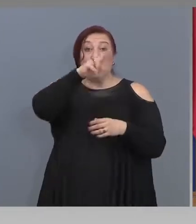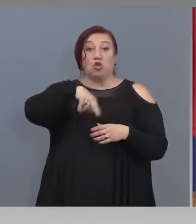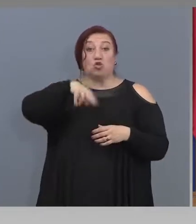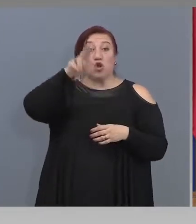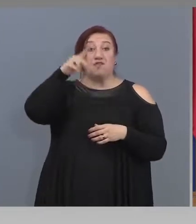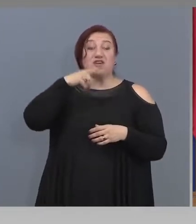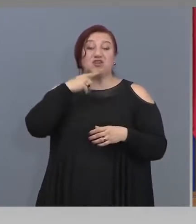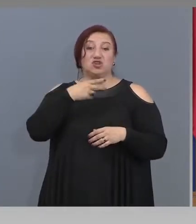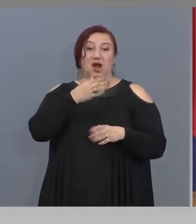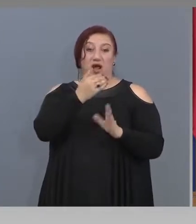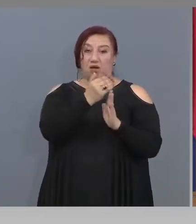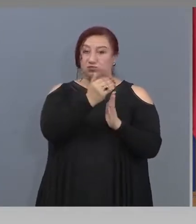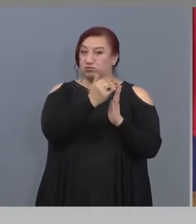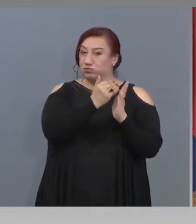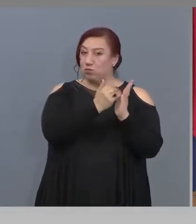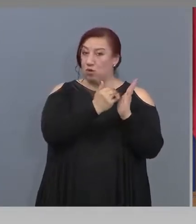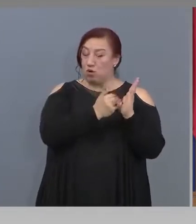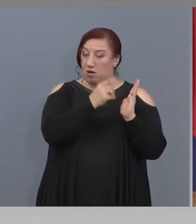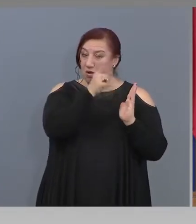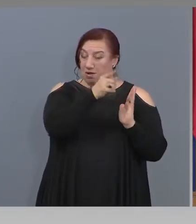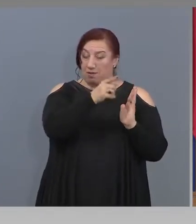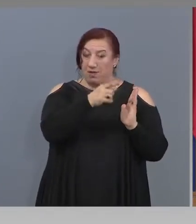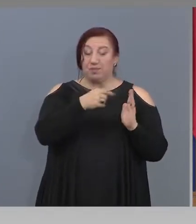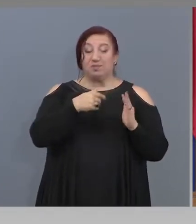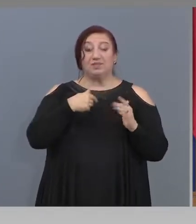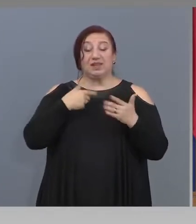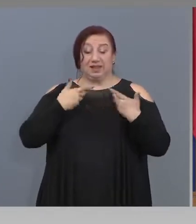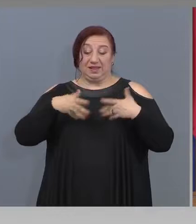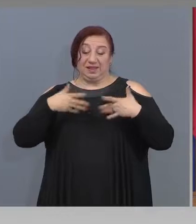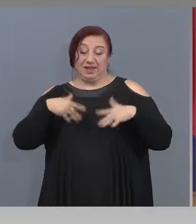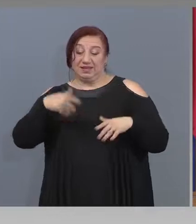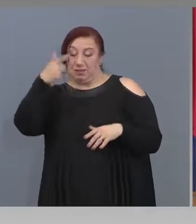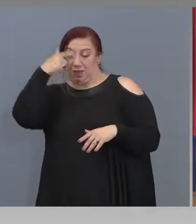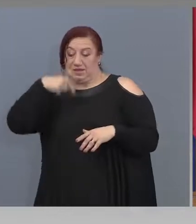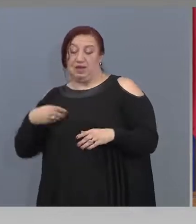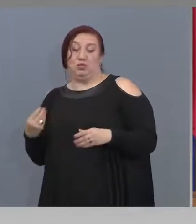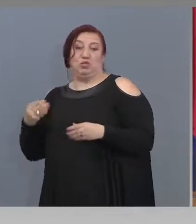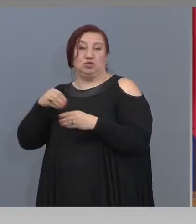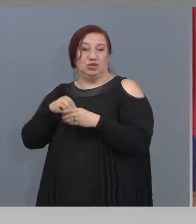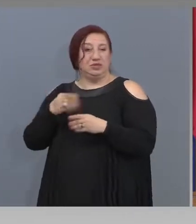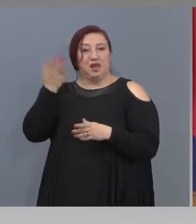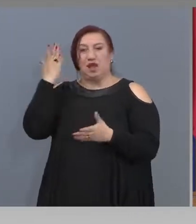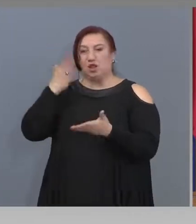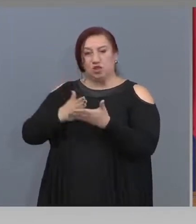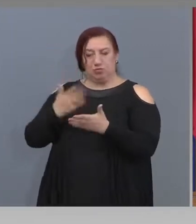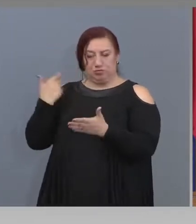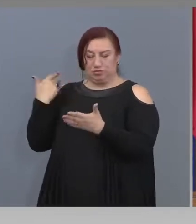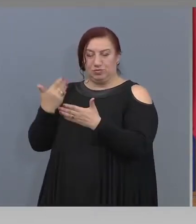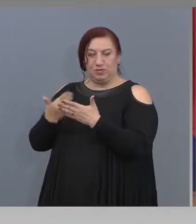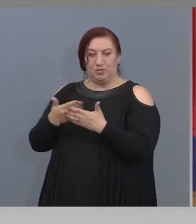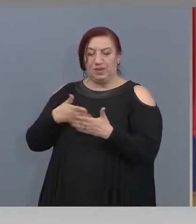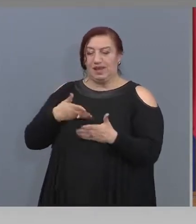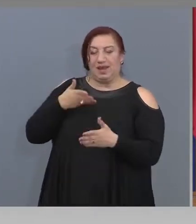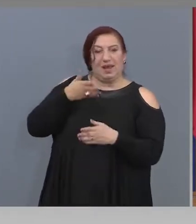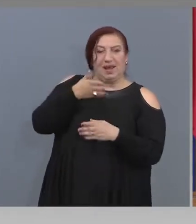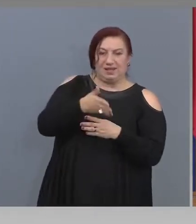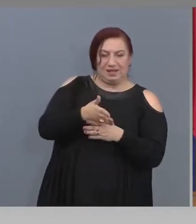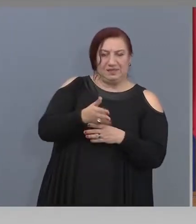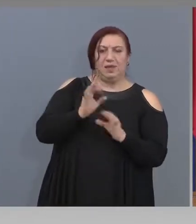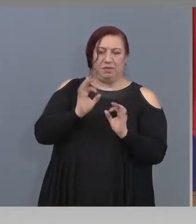Тоест, вече не искаме самоучастие. до сега беше като кандидатстваш ако 10 единици